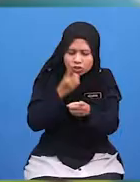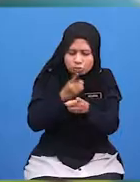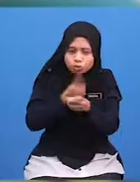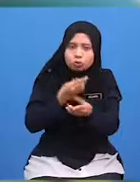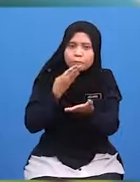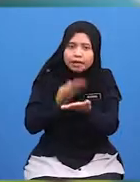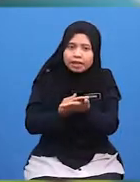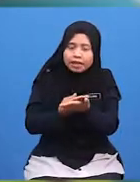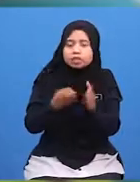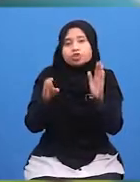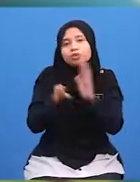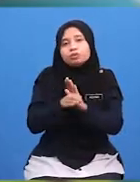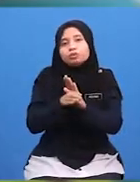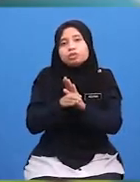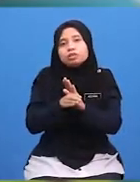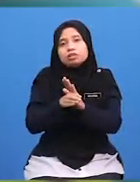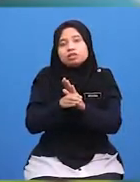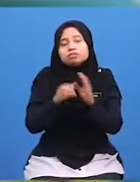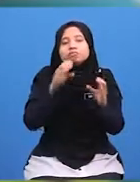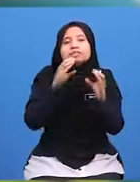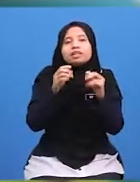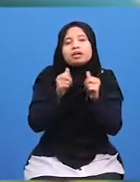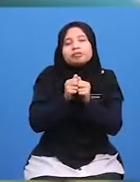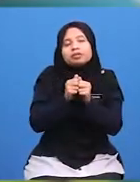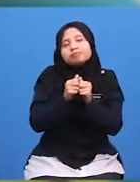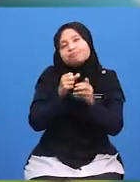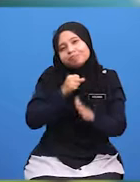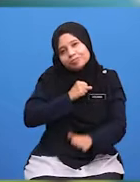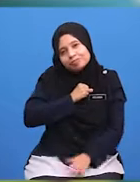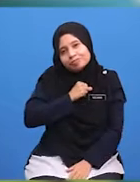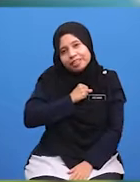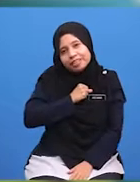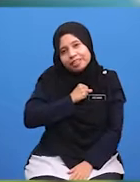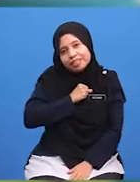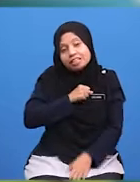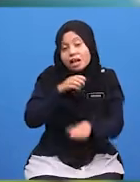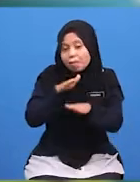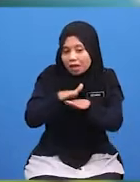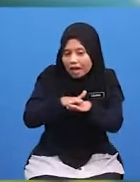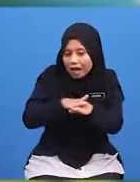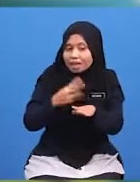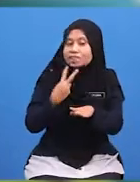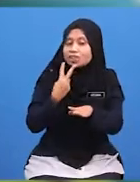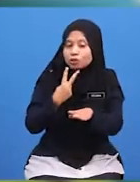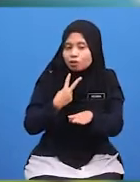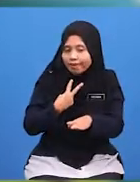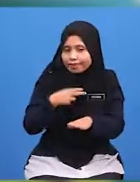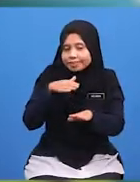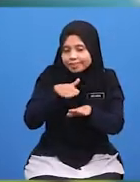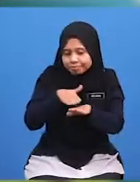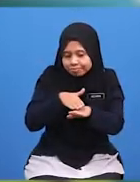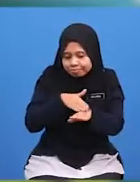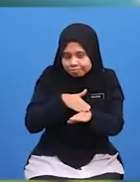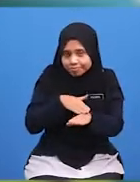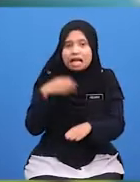Seperti Bercakap Lemah Lembut Memperlahankan Suara Dan